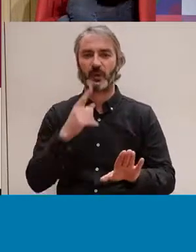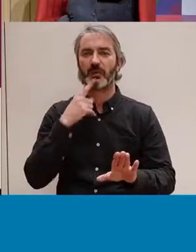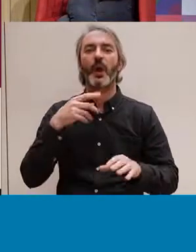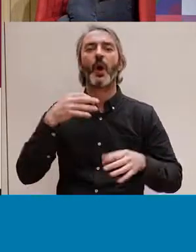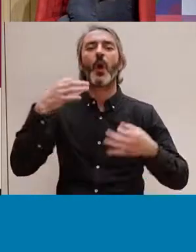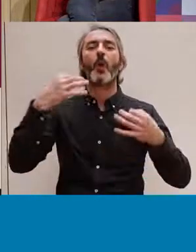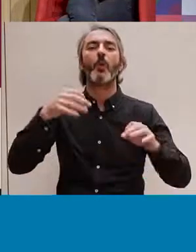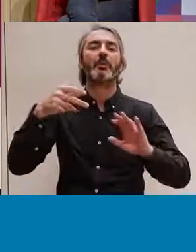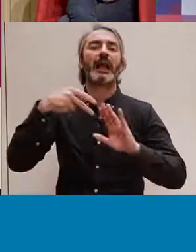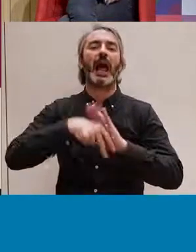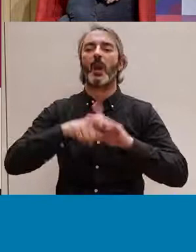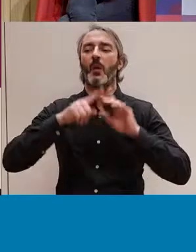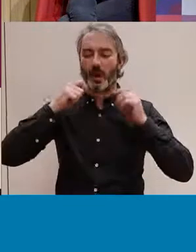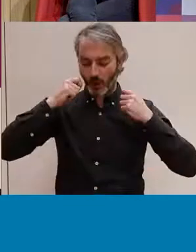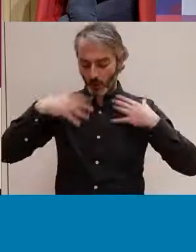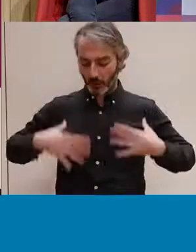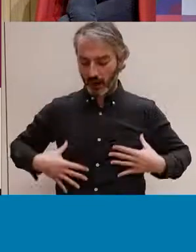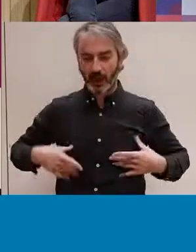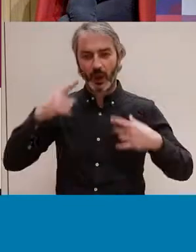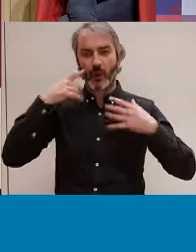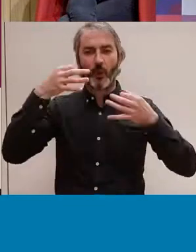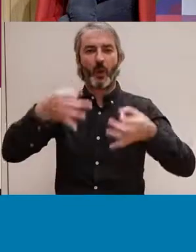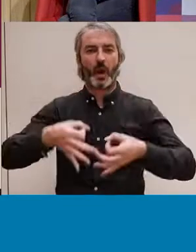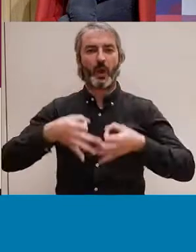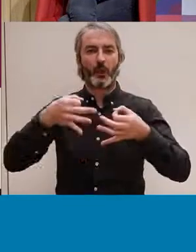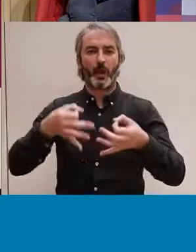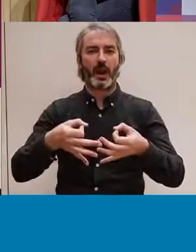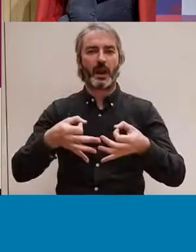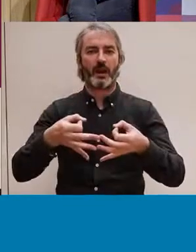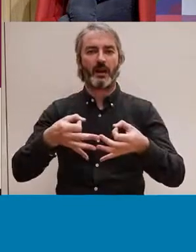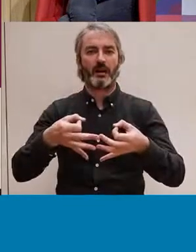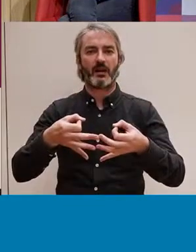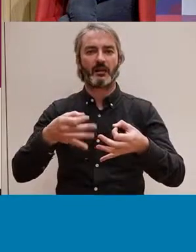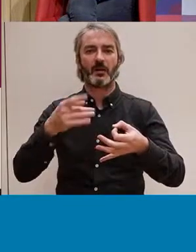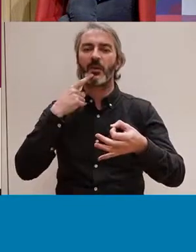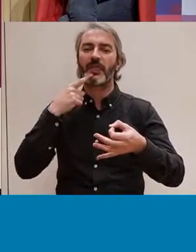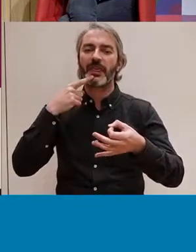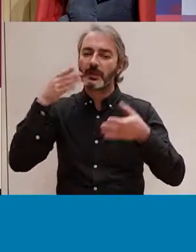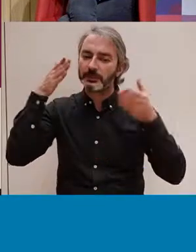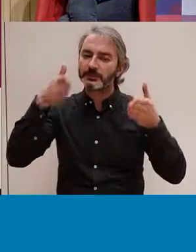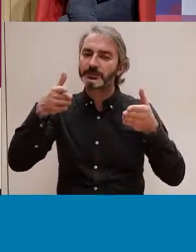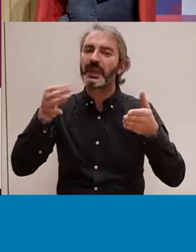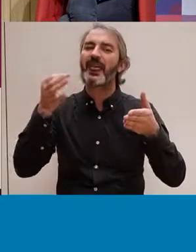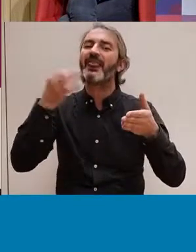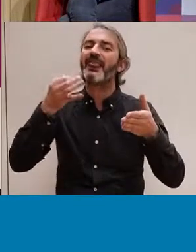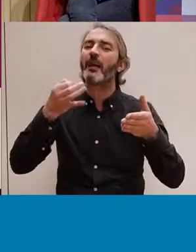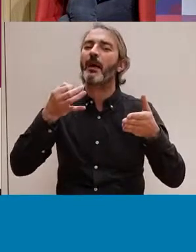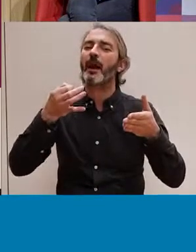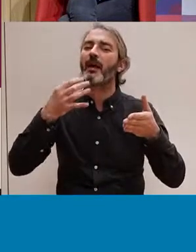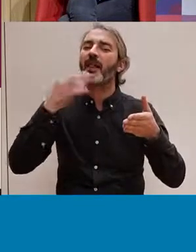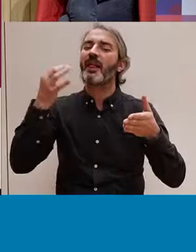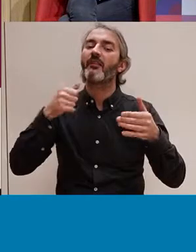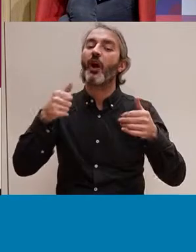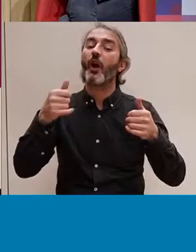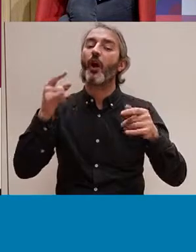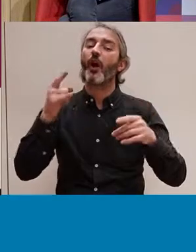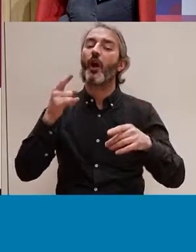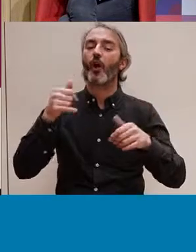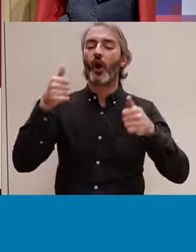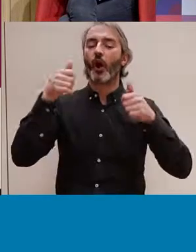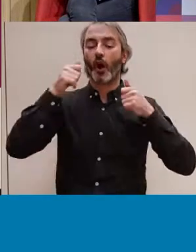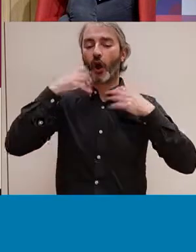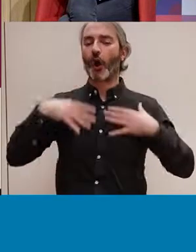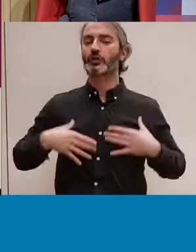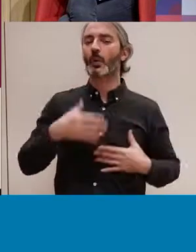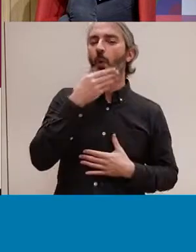corporal i aquesta normalitat corporal ensenya els cossos, defineix quins són els cossos bonics,